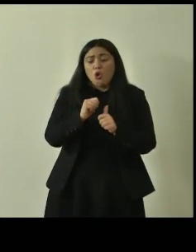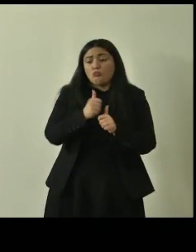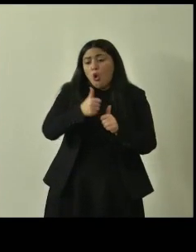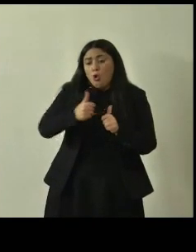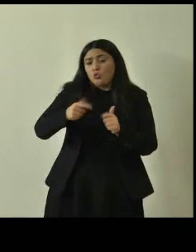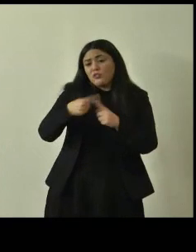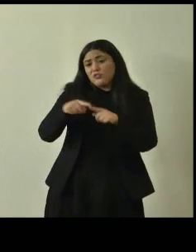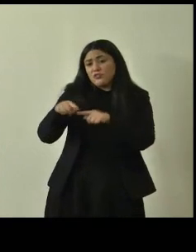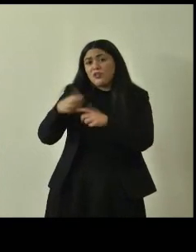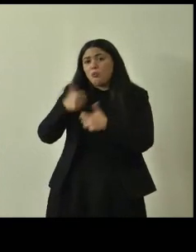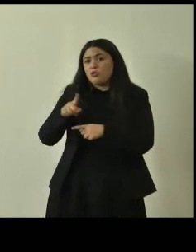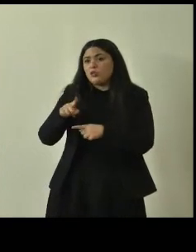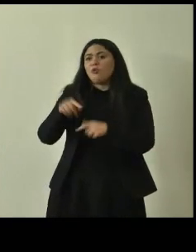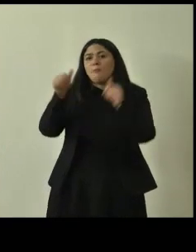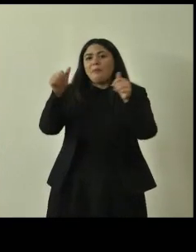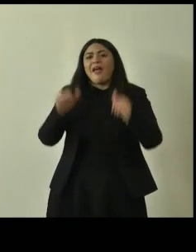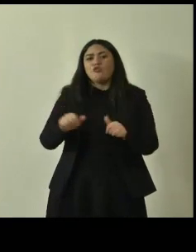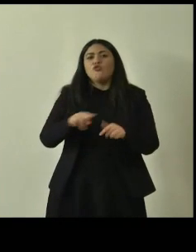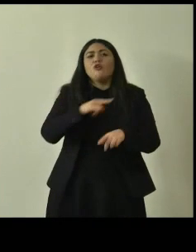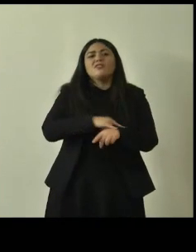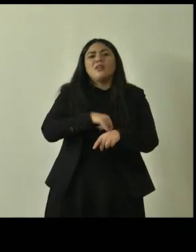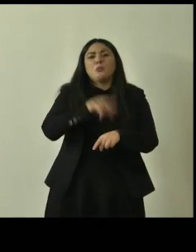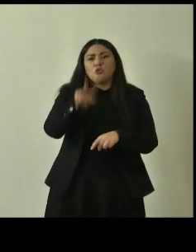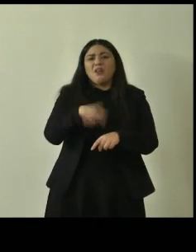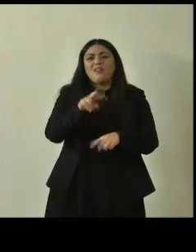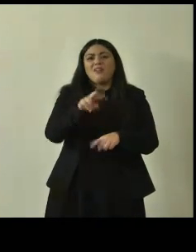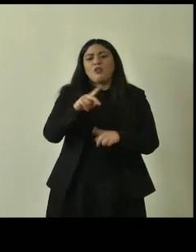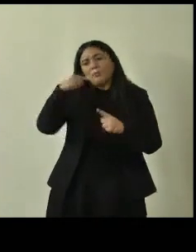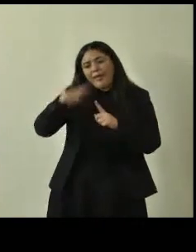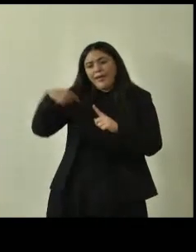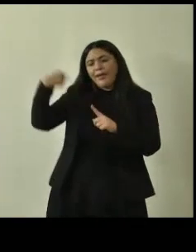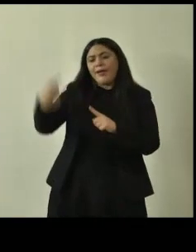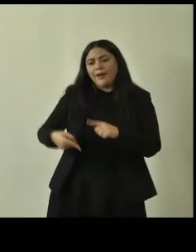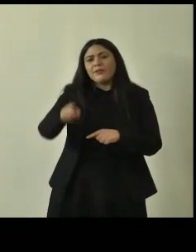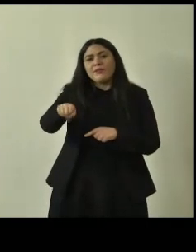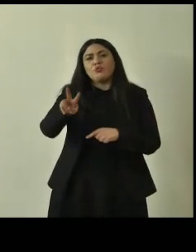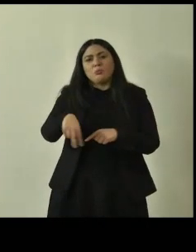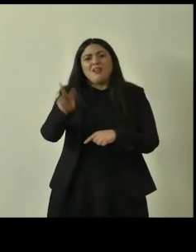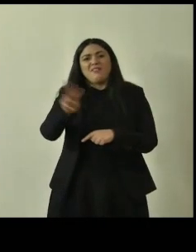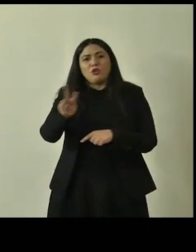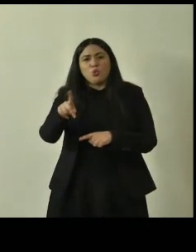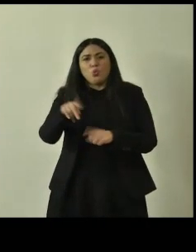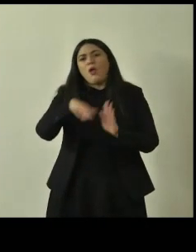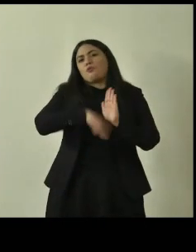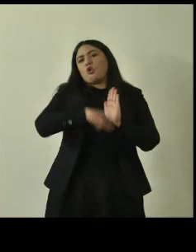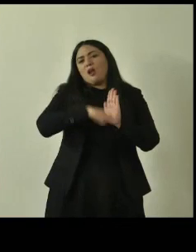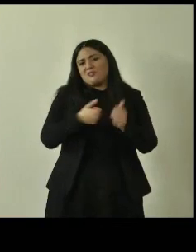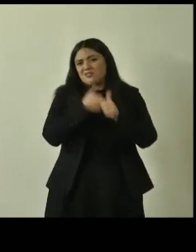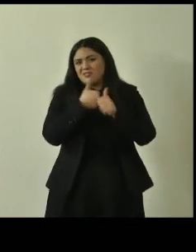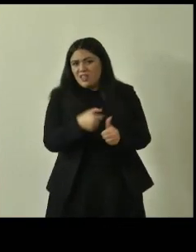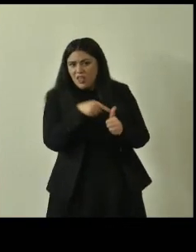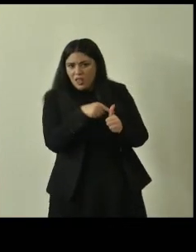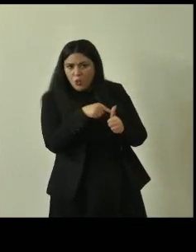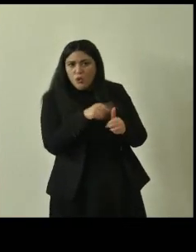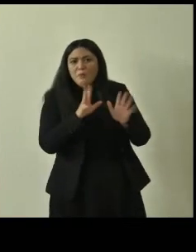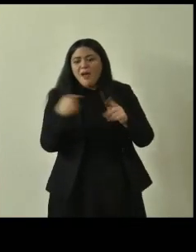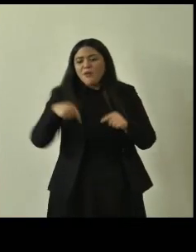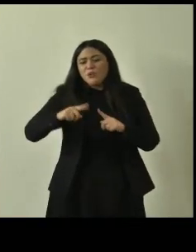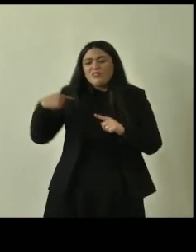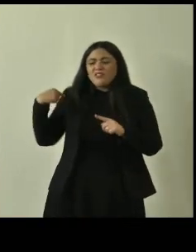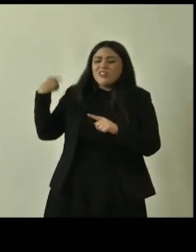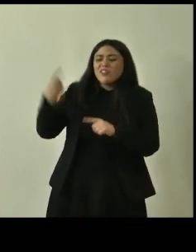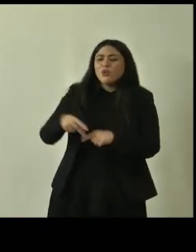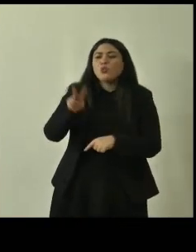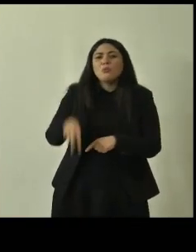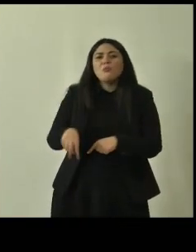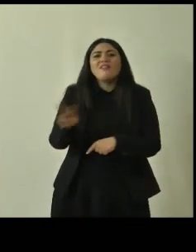a settembre 2021 per gli interventi 2022 con una programmazione però da qui a quando faremo gli interventi